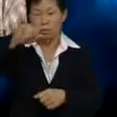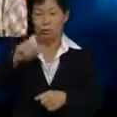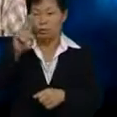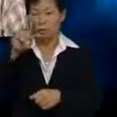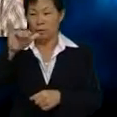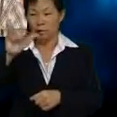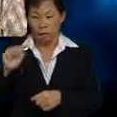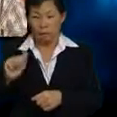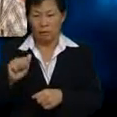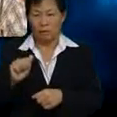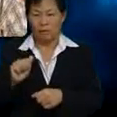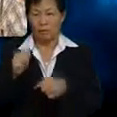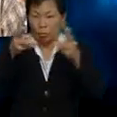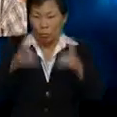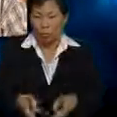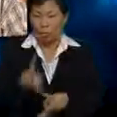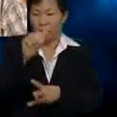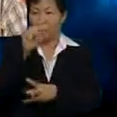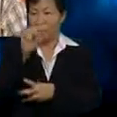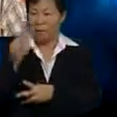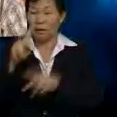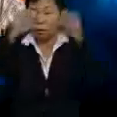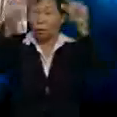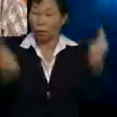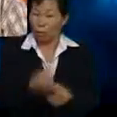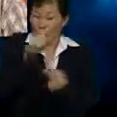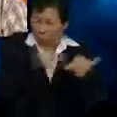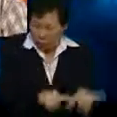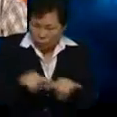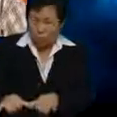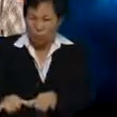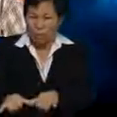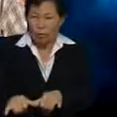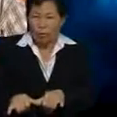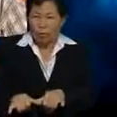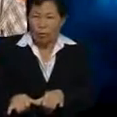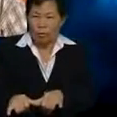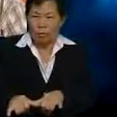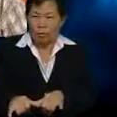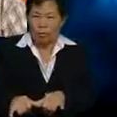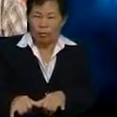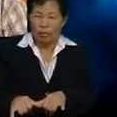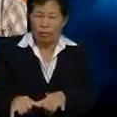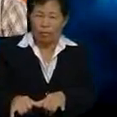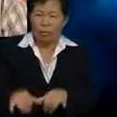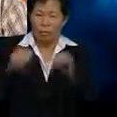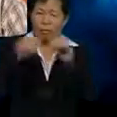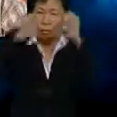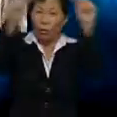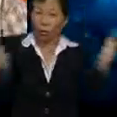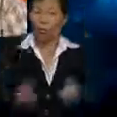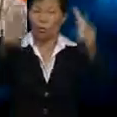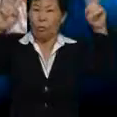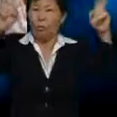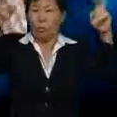adalah watak yang global dan dia perlu diukur, perlu lihat dari sudut perspektif yang lebih global dalam konteks